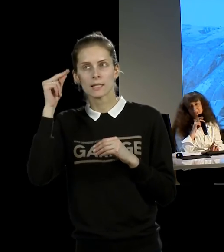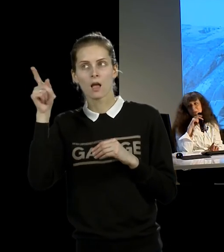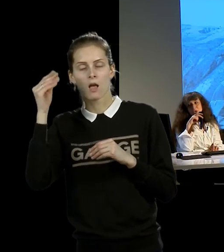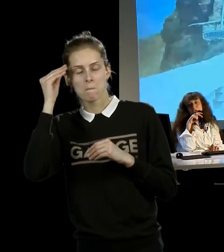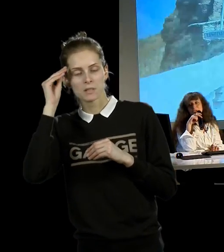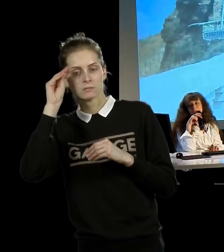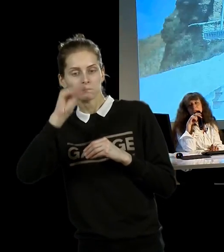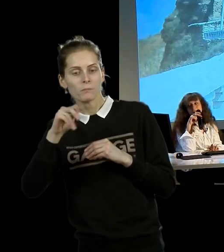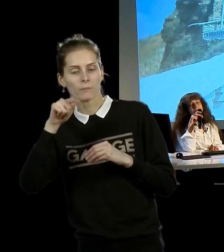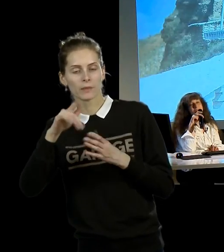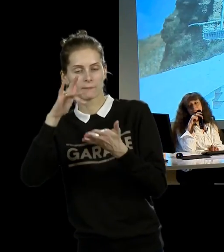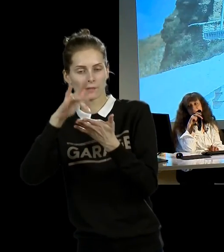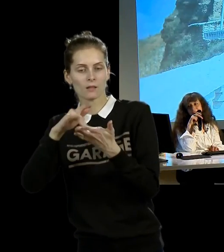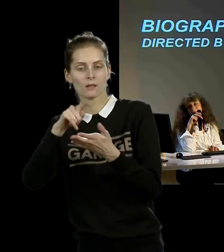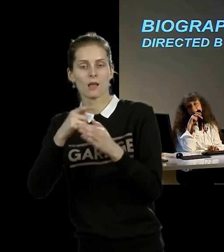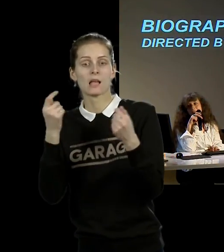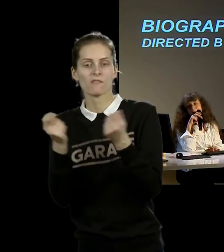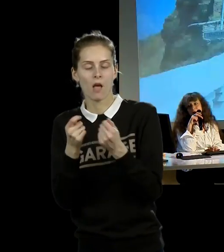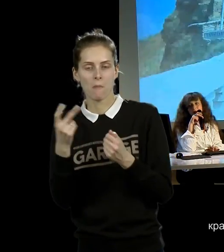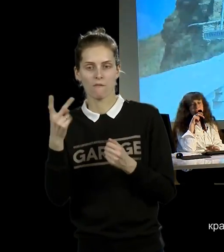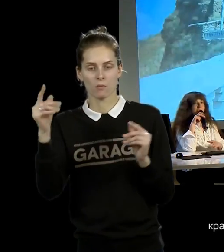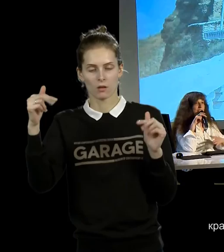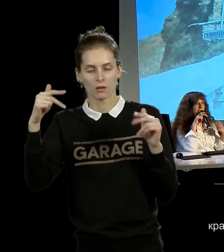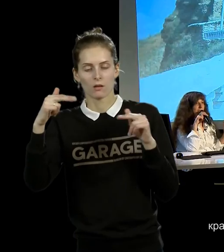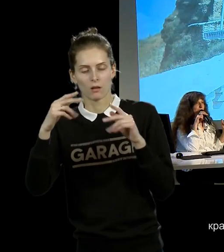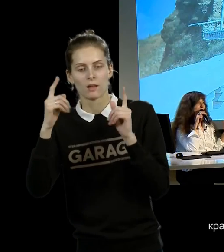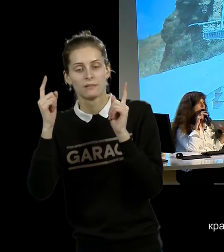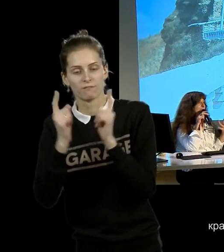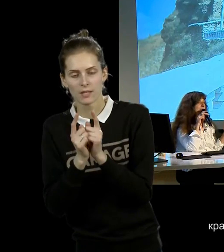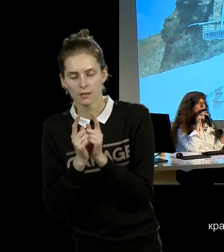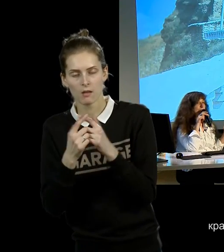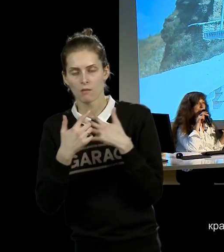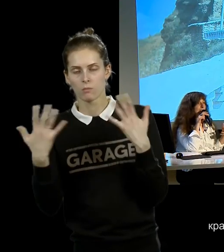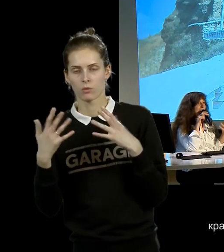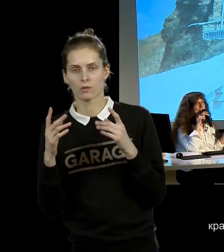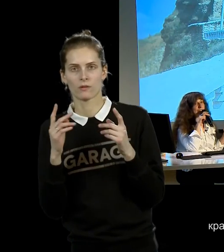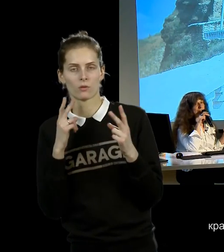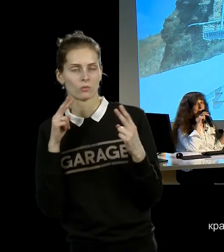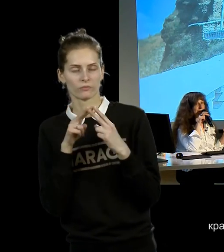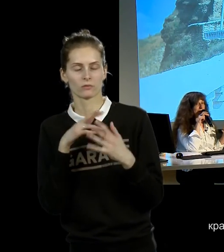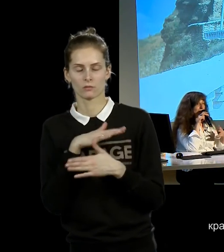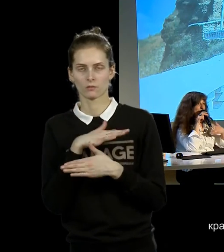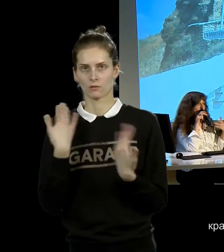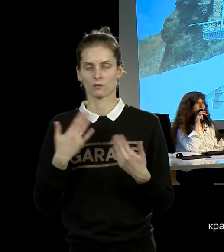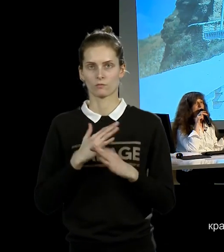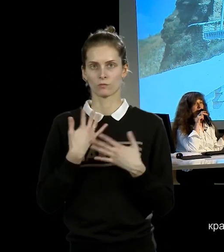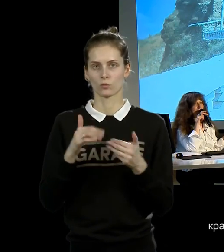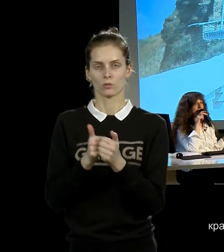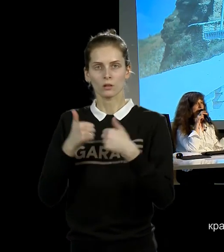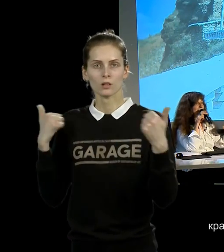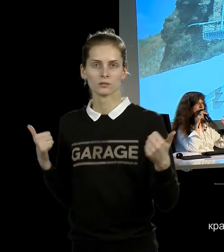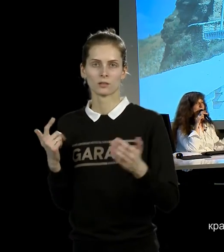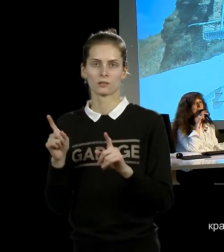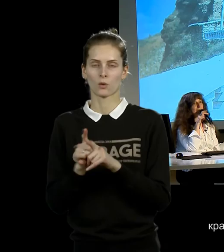свидания и больше долгое время не встречаться. Причем, конечно, вся эта история выглядит очень идиллически. Такое красивое